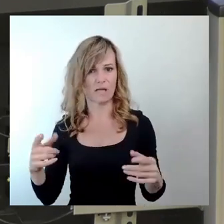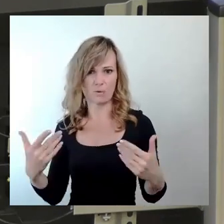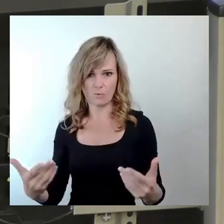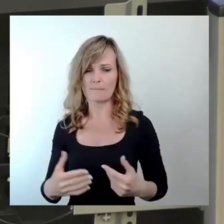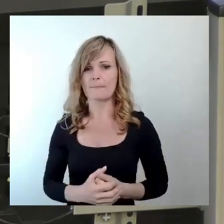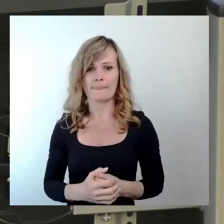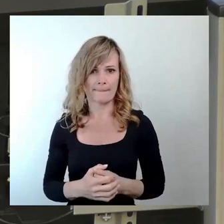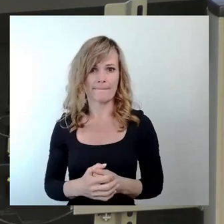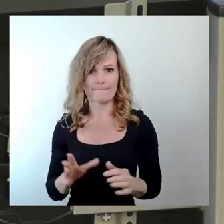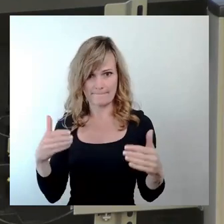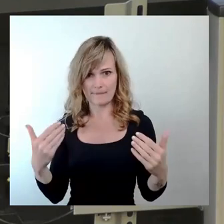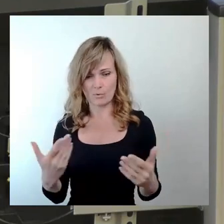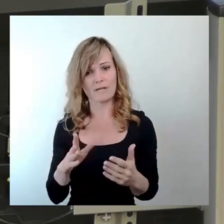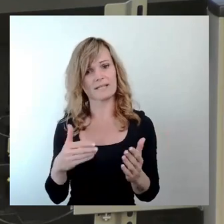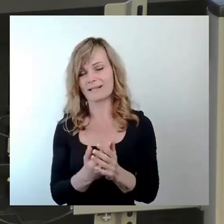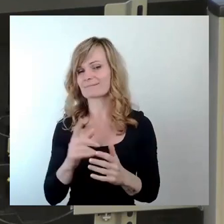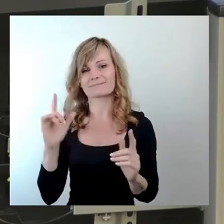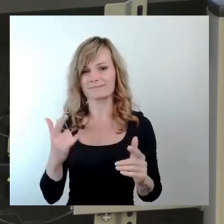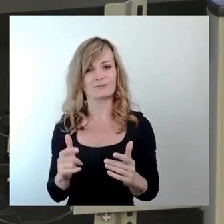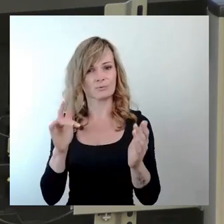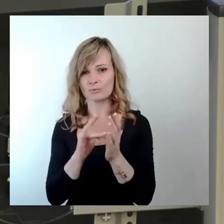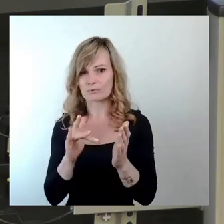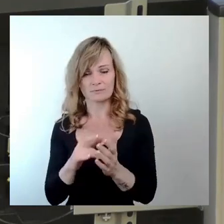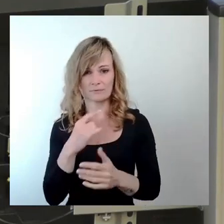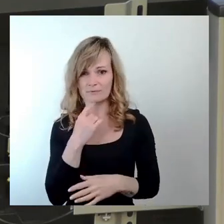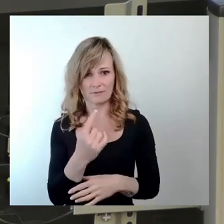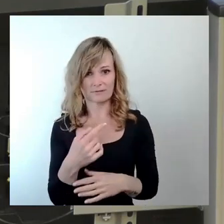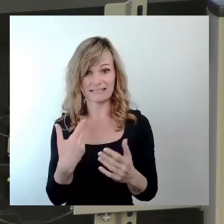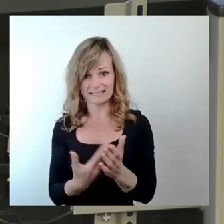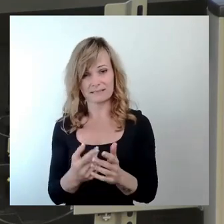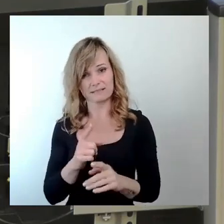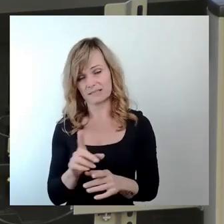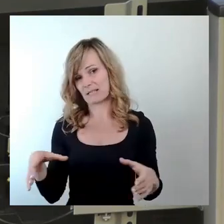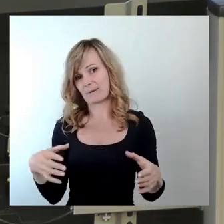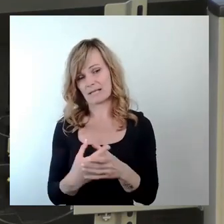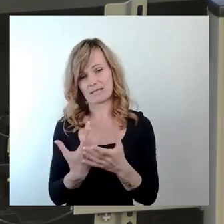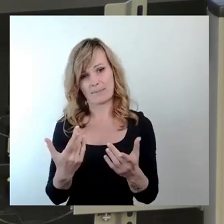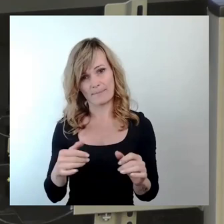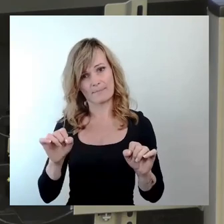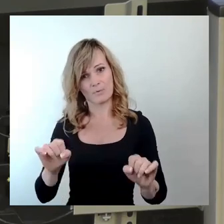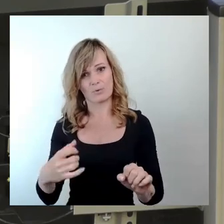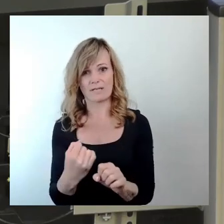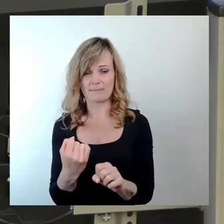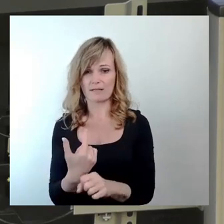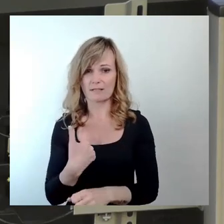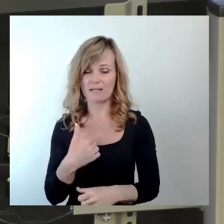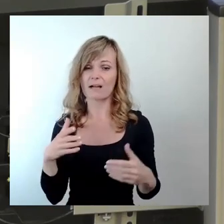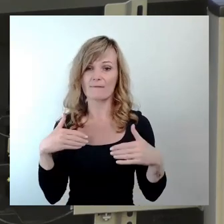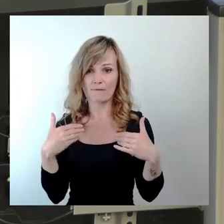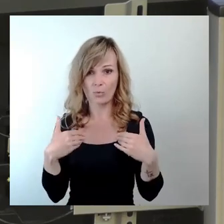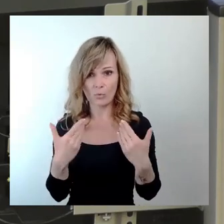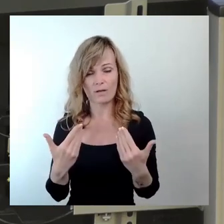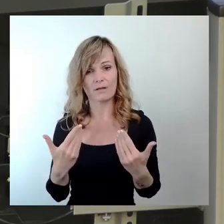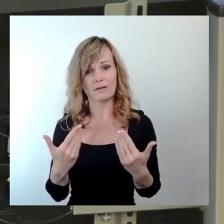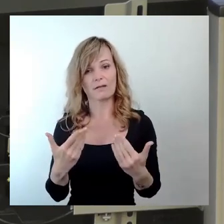Hier gibt es keinerlei Grund, dies nicht gemeinsam möglich zu machen. Und ich freue mich, dass uns das bei dem